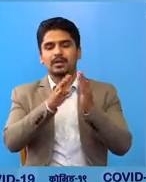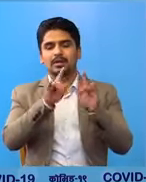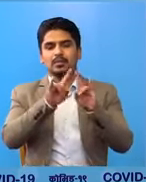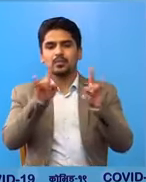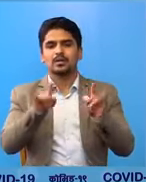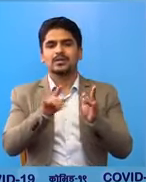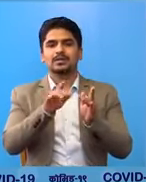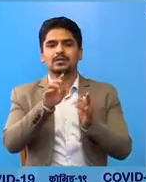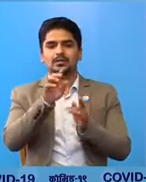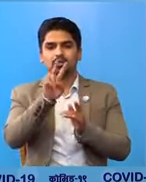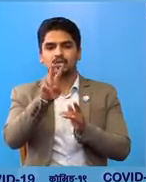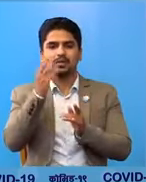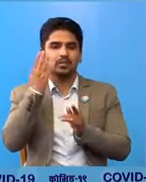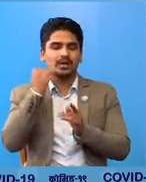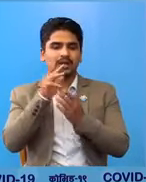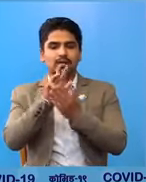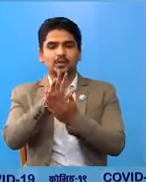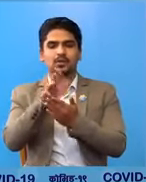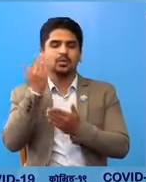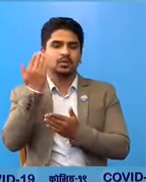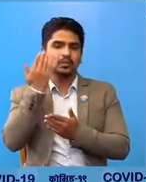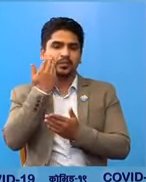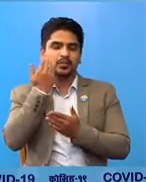दुई महिला र नौ पुरुशरू